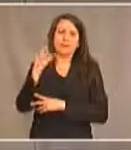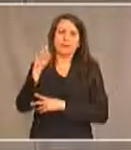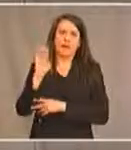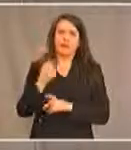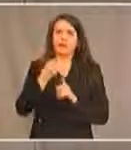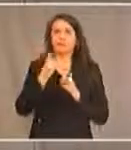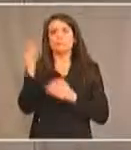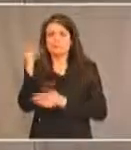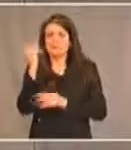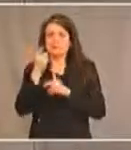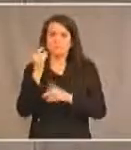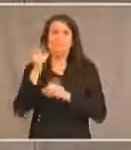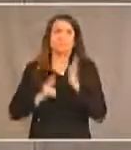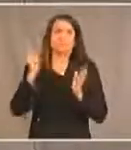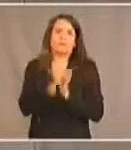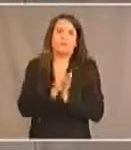vidéo.